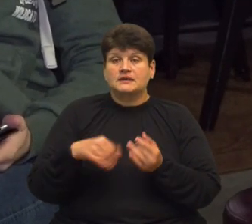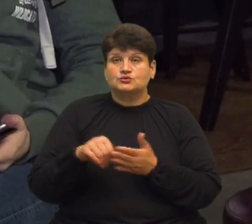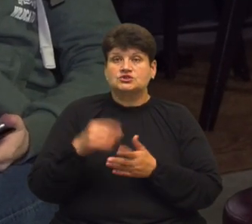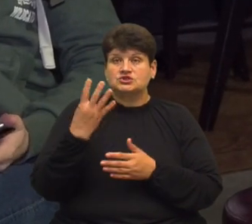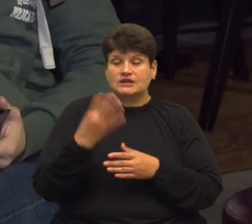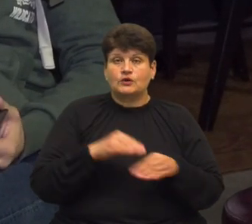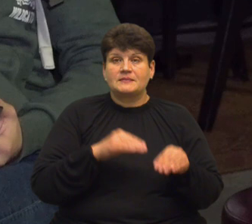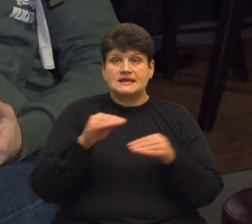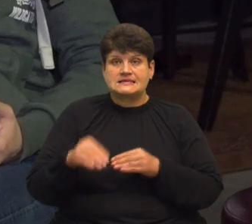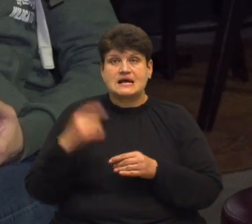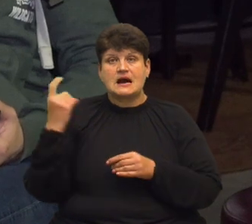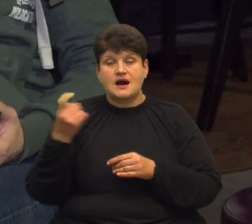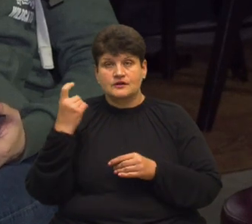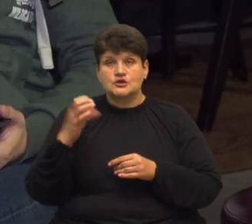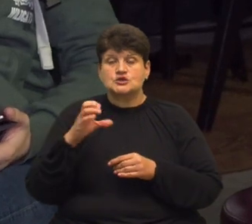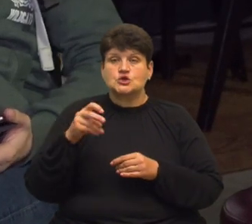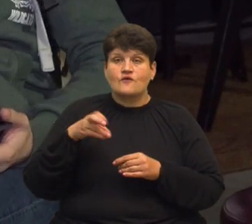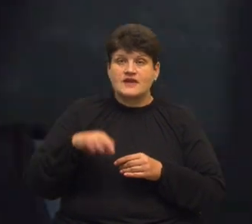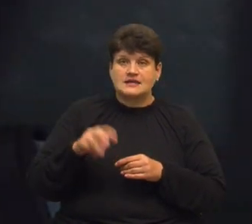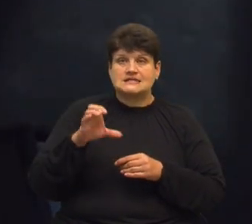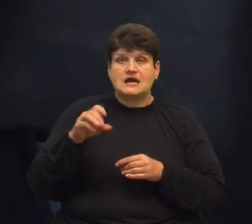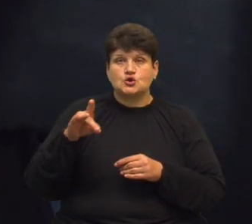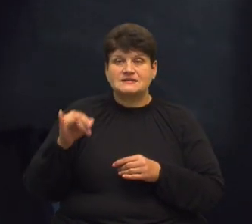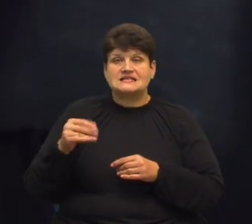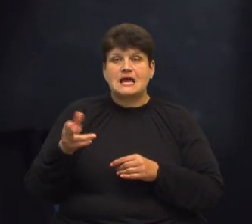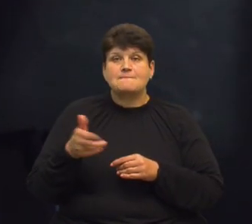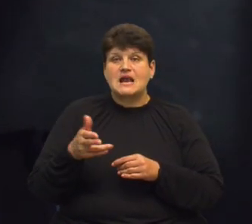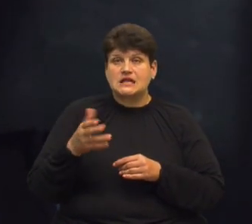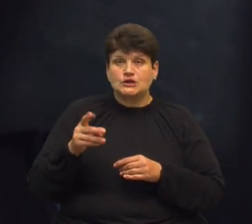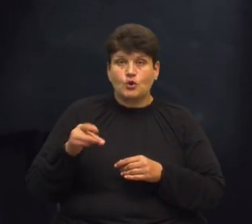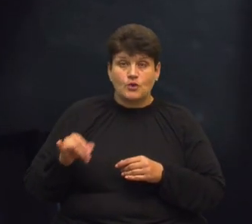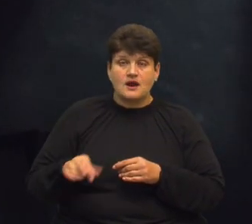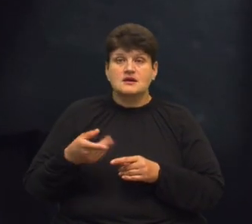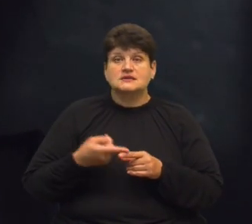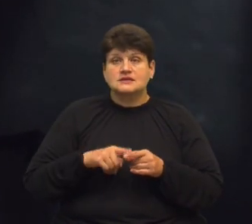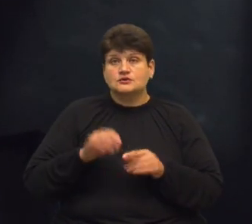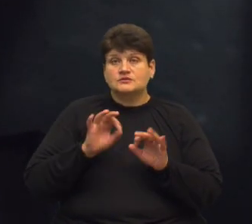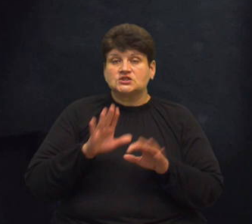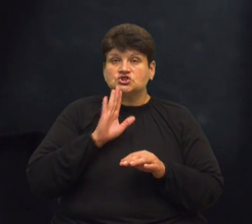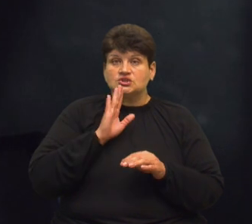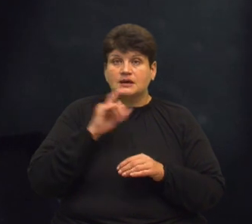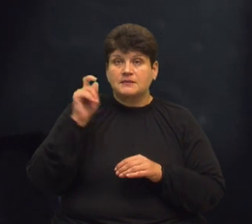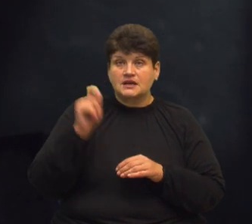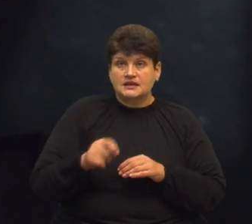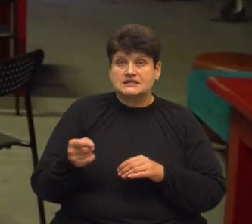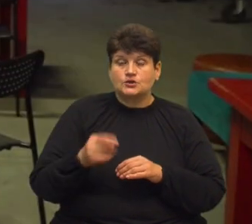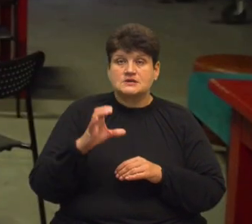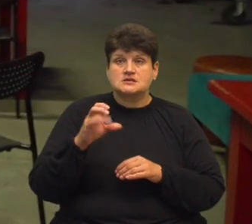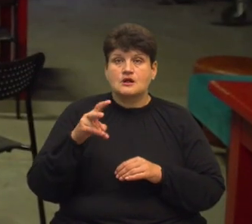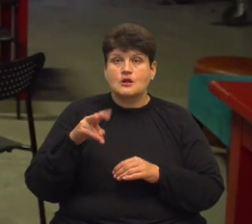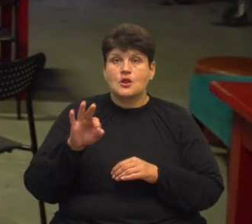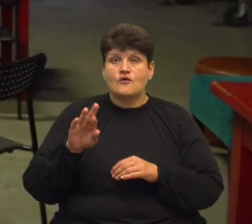Харкова, Слов'янська, Старобільська та Мелітополя. Свою історію у стрічці розповіла Женя Феофанова, яка приїхала в Тернопіль зі Слов'янська.